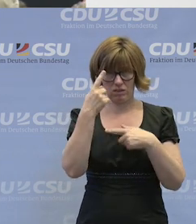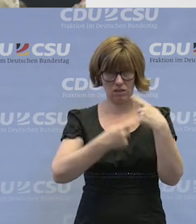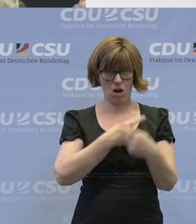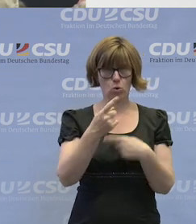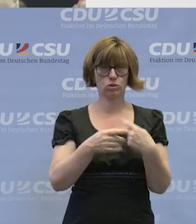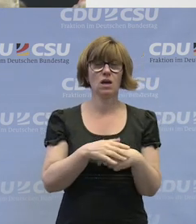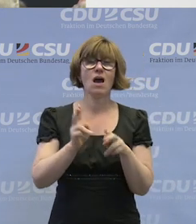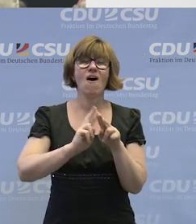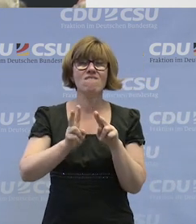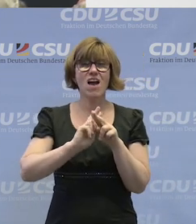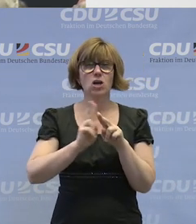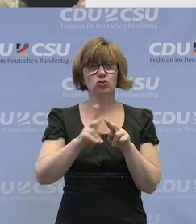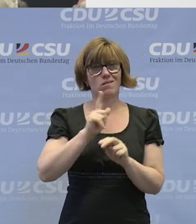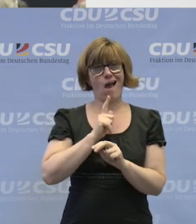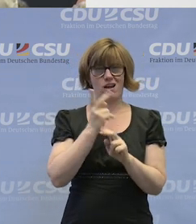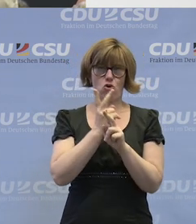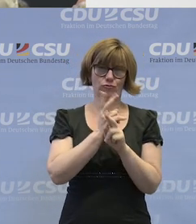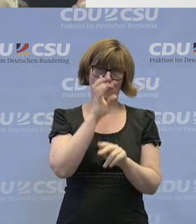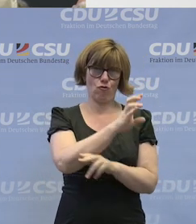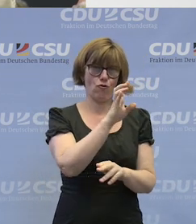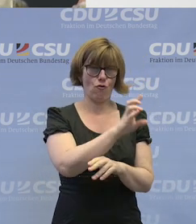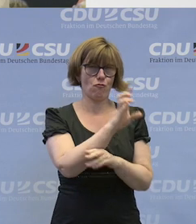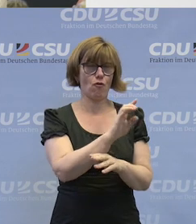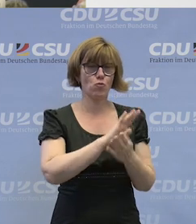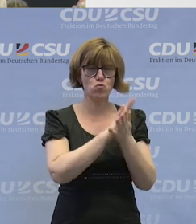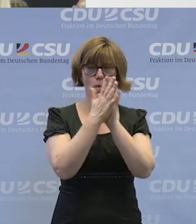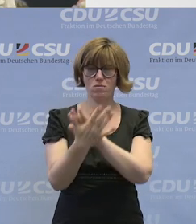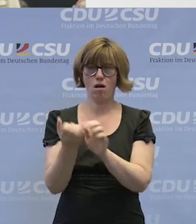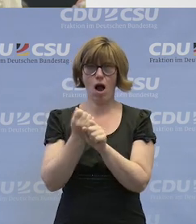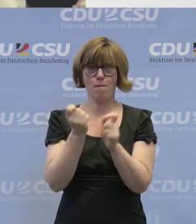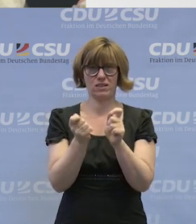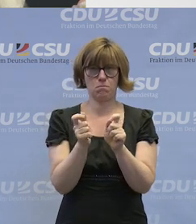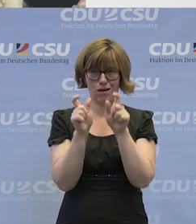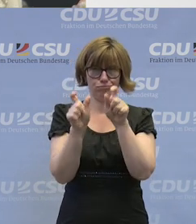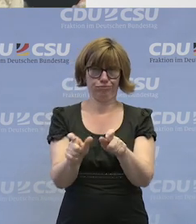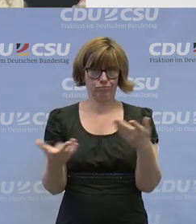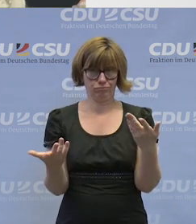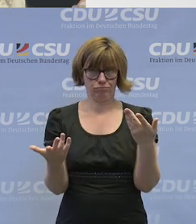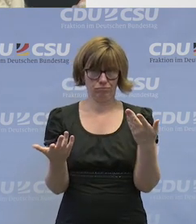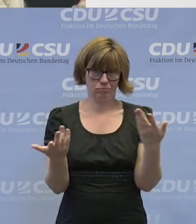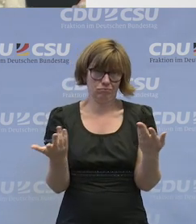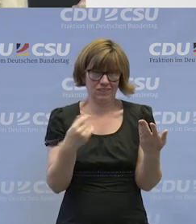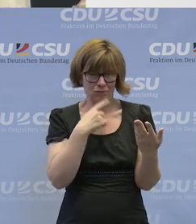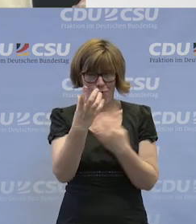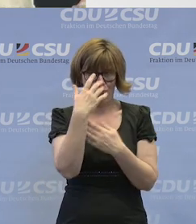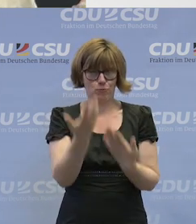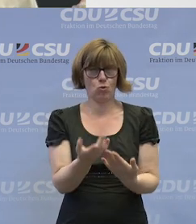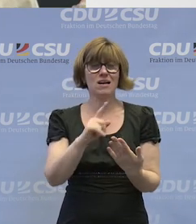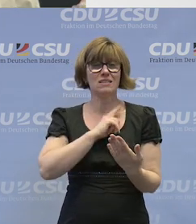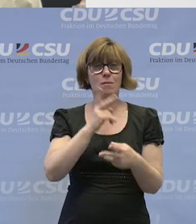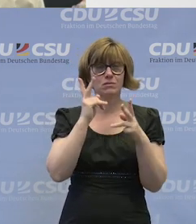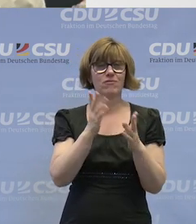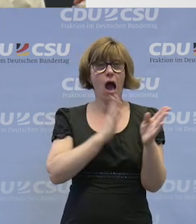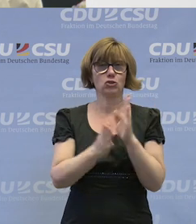was den Werkstätten im Grunde oft vorgeworfen wird, dass sie den Übergang auf den Arbeitsmarkt verhindern. Also ich habe ja wirklich mal was